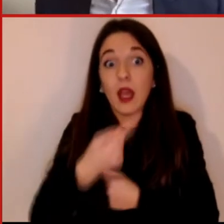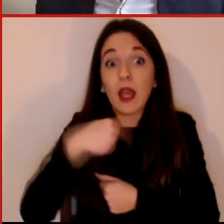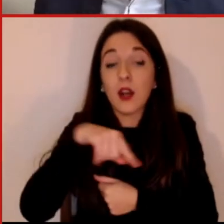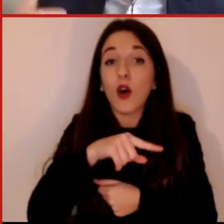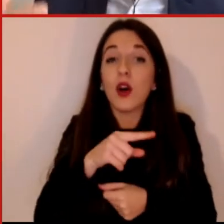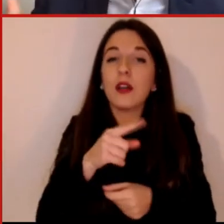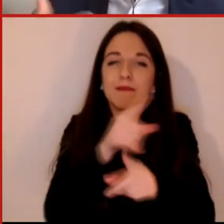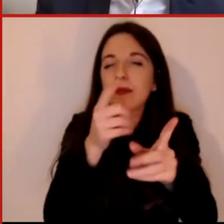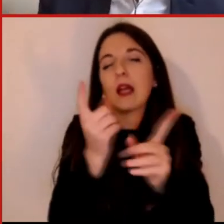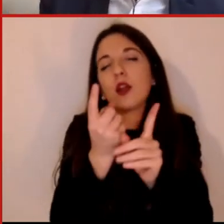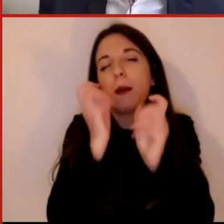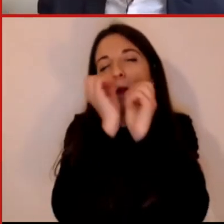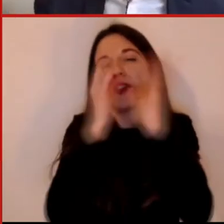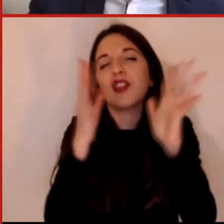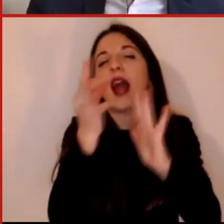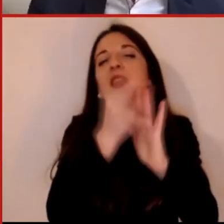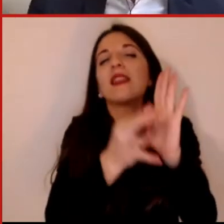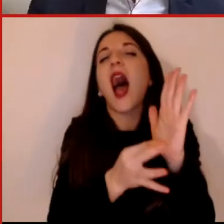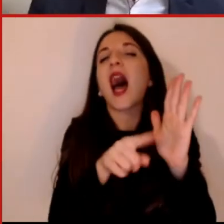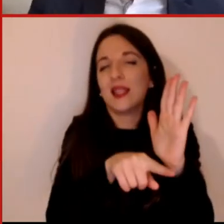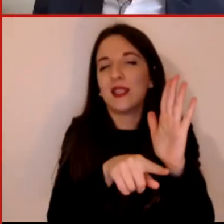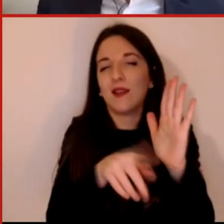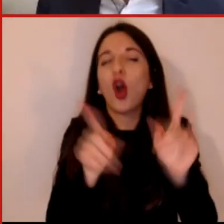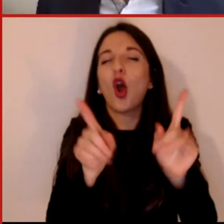a un matrimonio, a un matrimonio tra quella che è la,